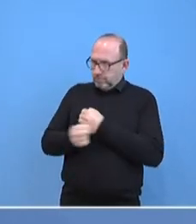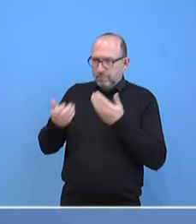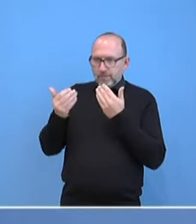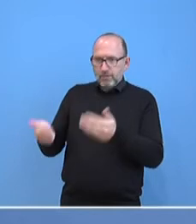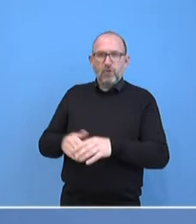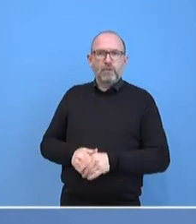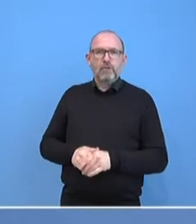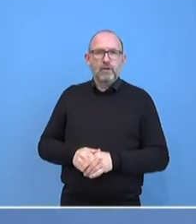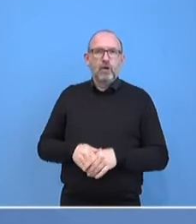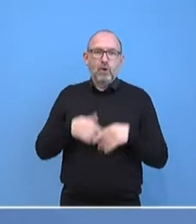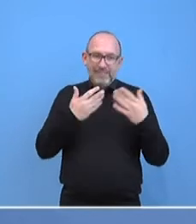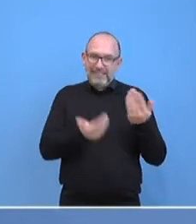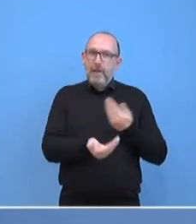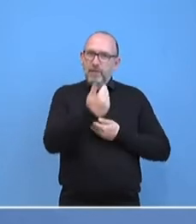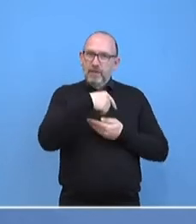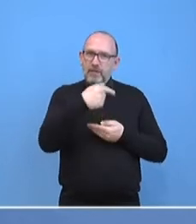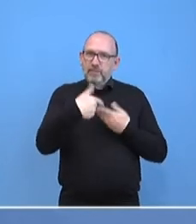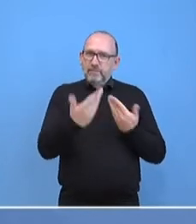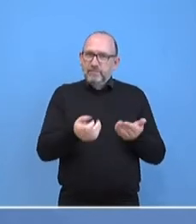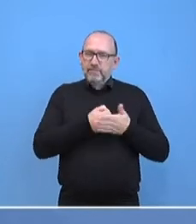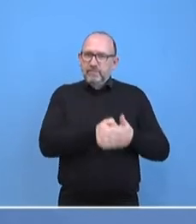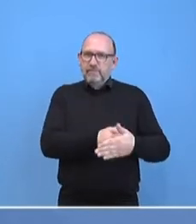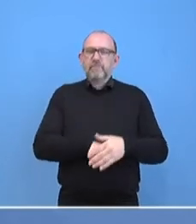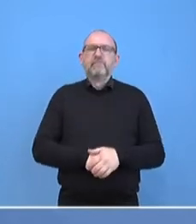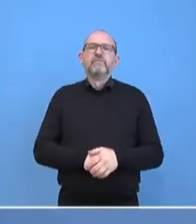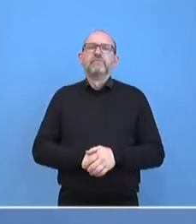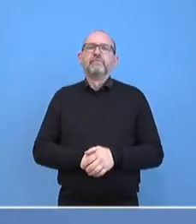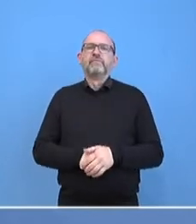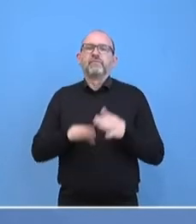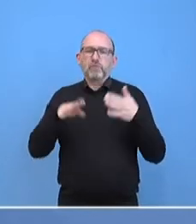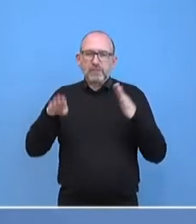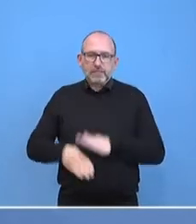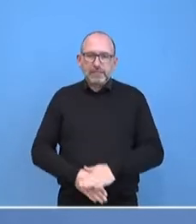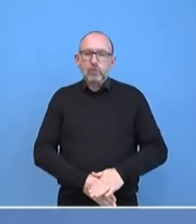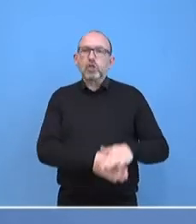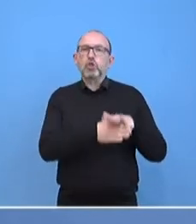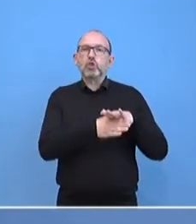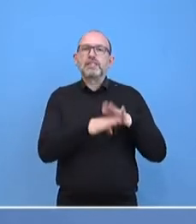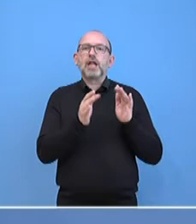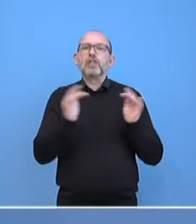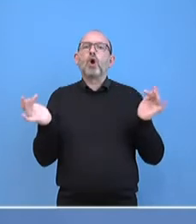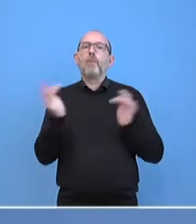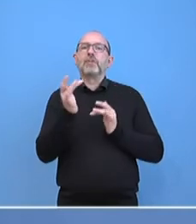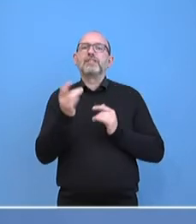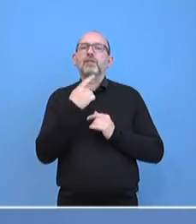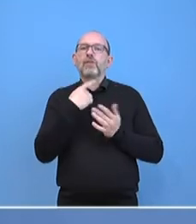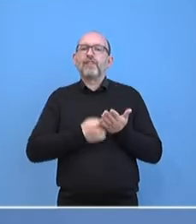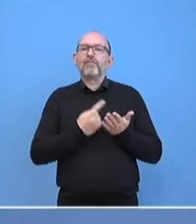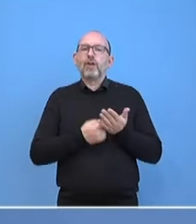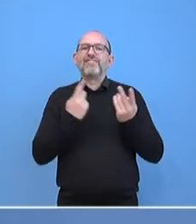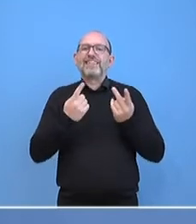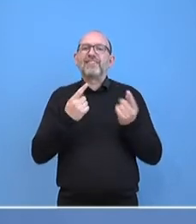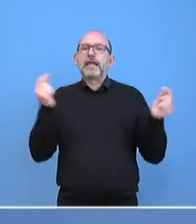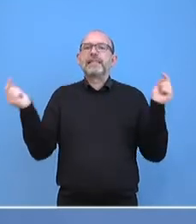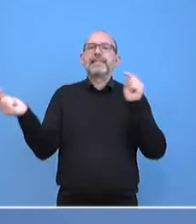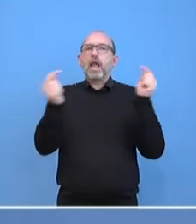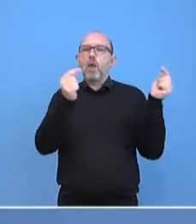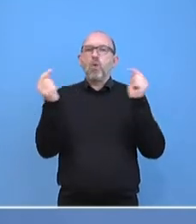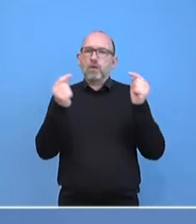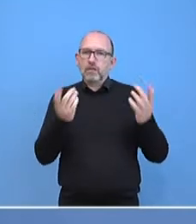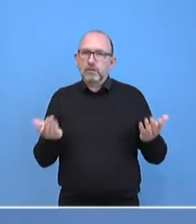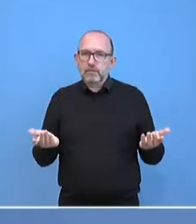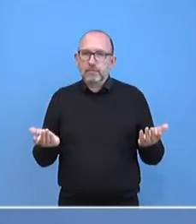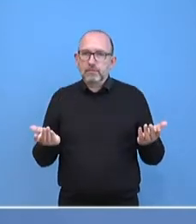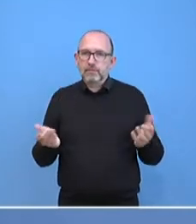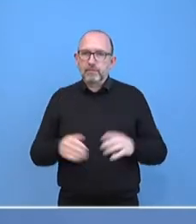Besuch aus. Und unsere Unterstützung dafür, was ja die Opposition auch fordert, dass es einen Dialog gibt, dass man versucht,